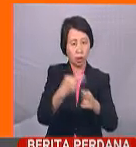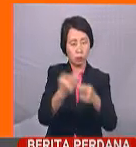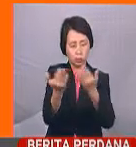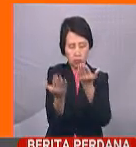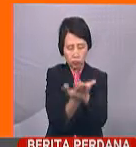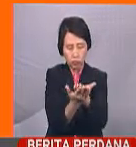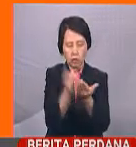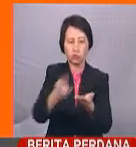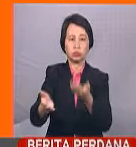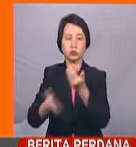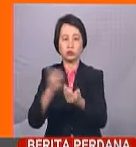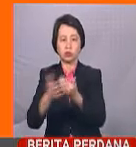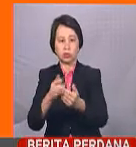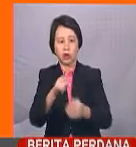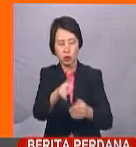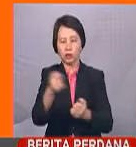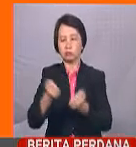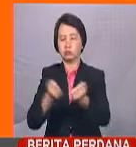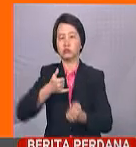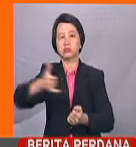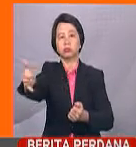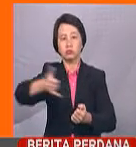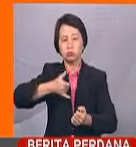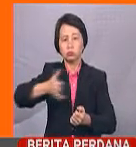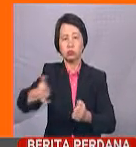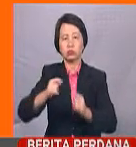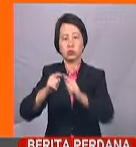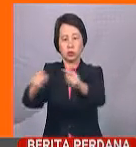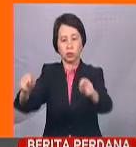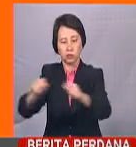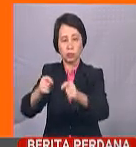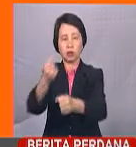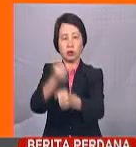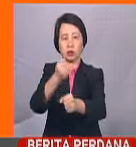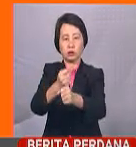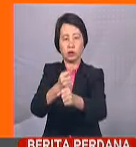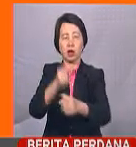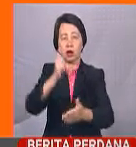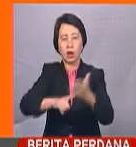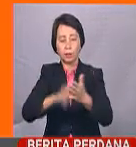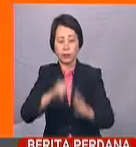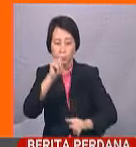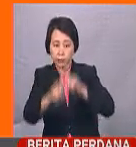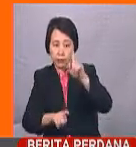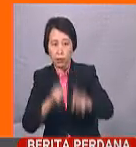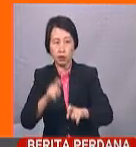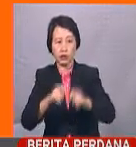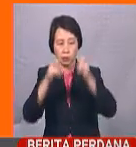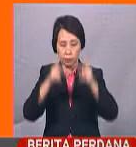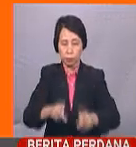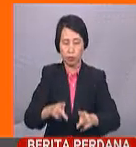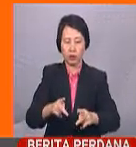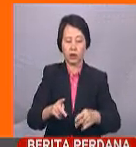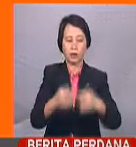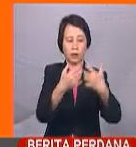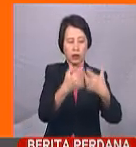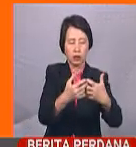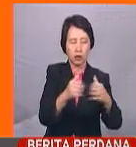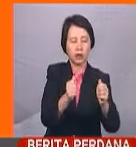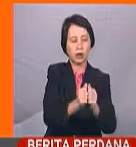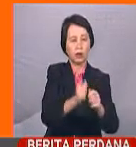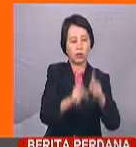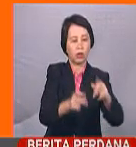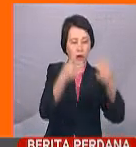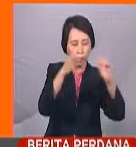untuk memudahkan pergerakan pekerja terbabit ke tempat kerja. Sebarang pertanyaan lanjut, pihak pemain industri dan orang